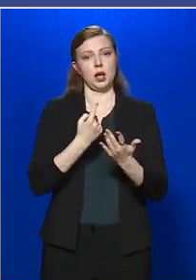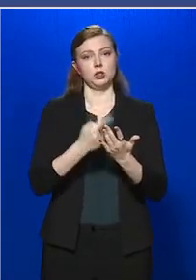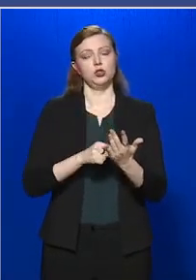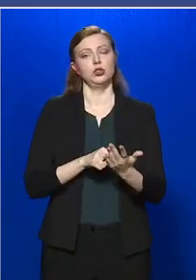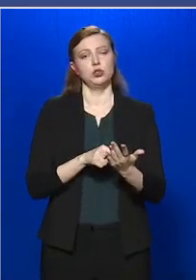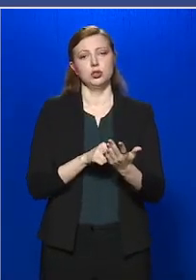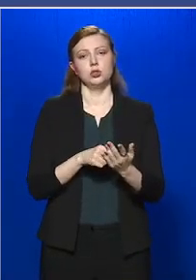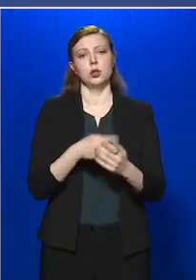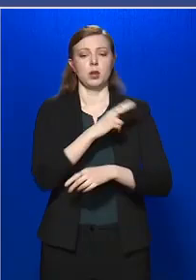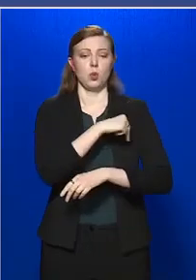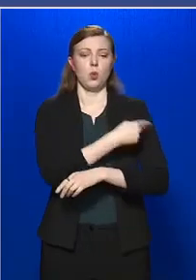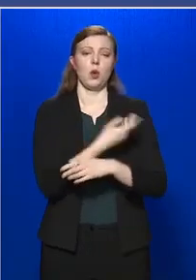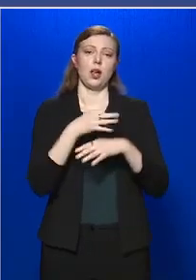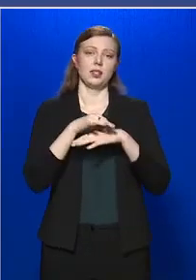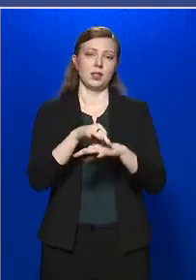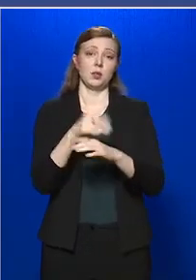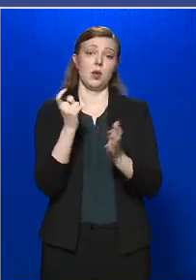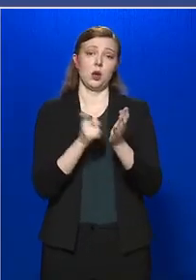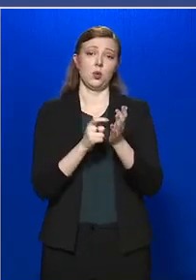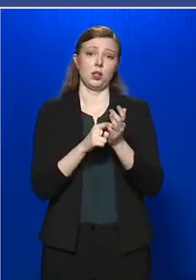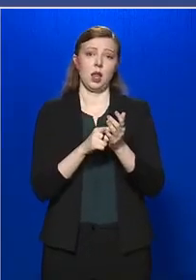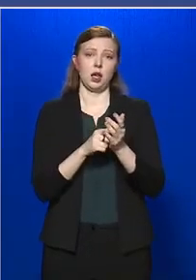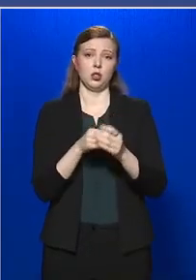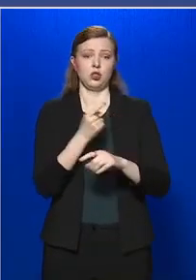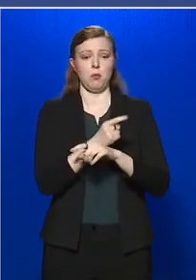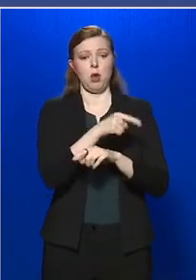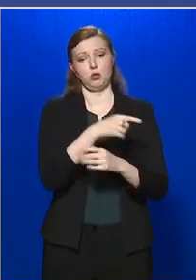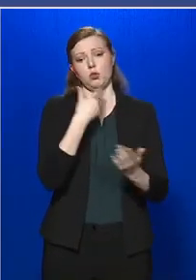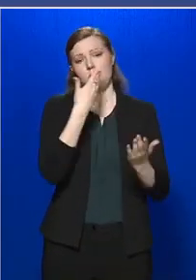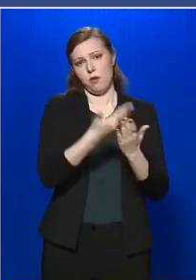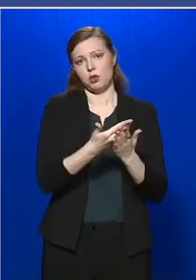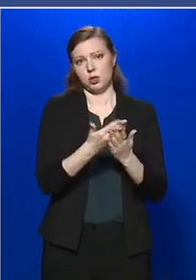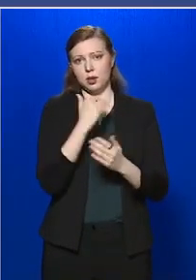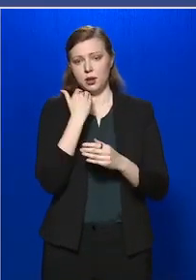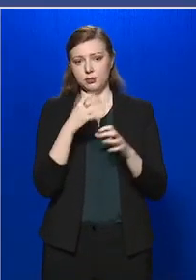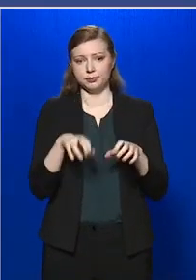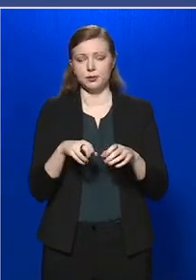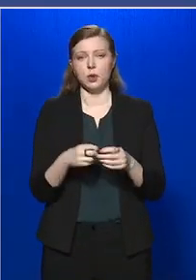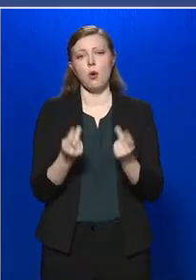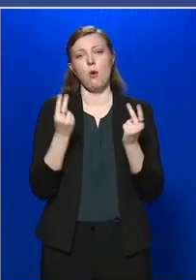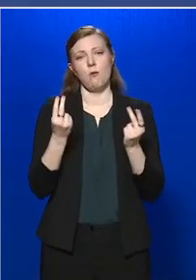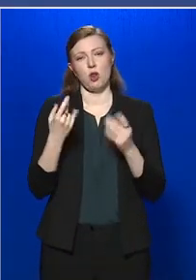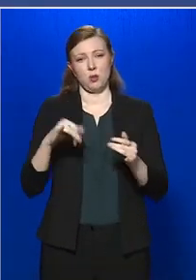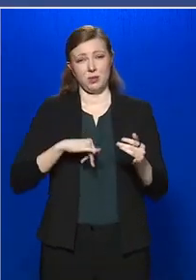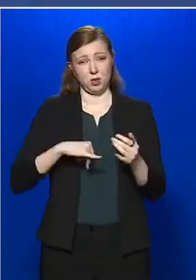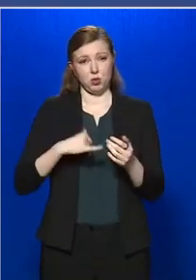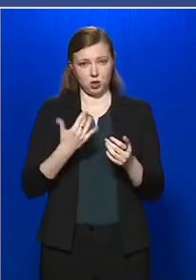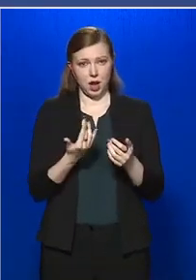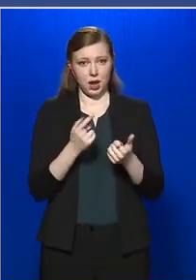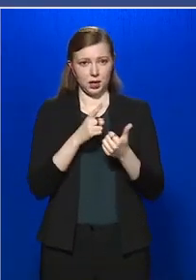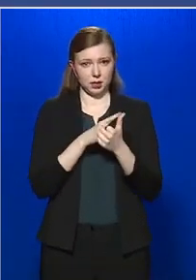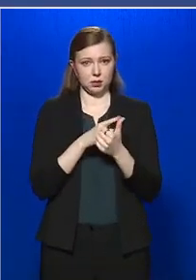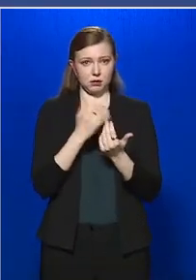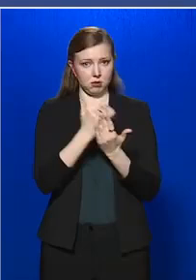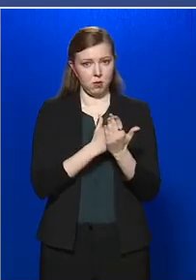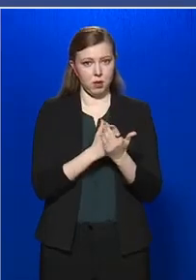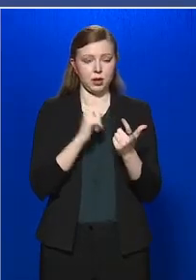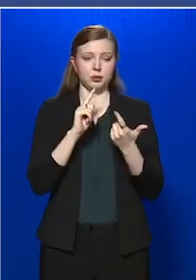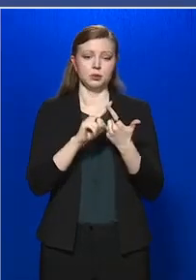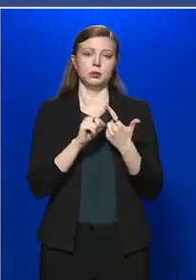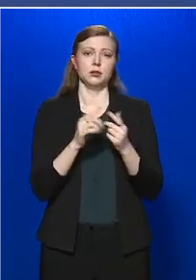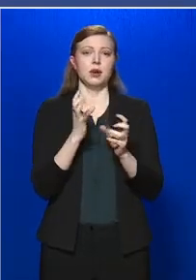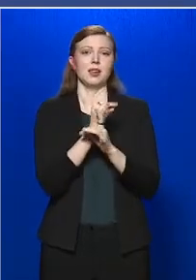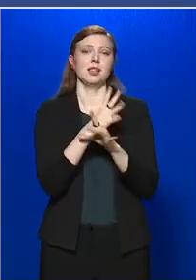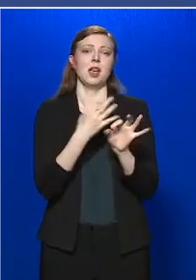vezetője köteles az ő javaslatainak eleget tenni. Az egyik a vagyombiztonságra vonatkozó szabály, a másik pedig a